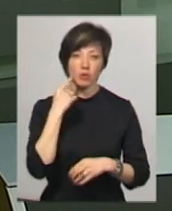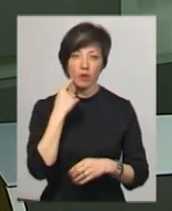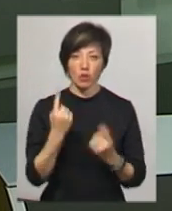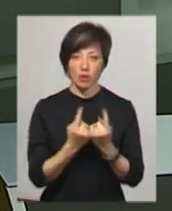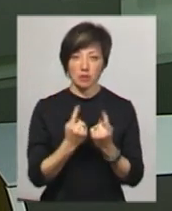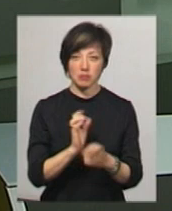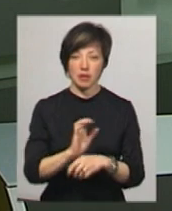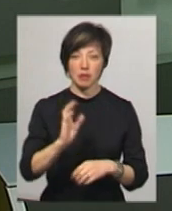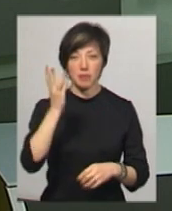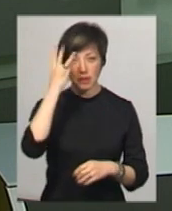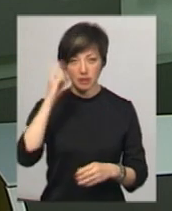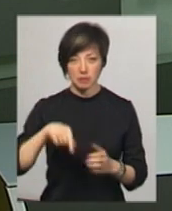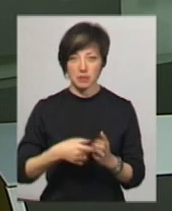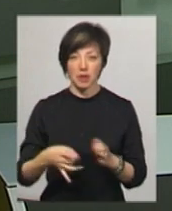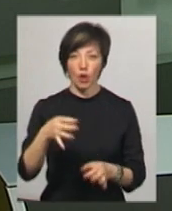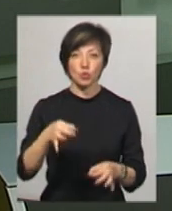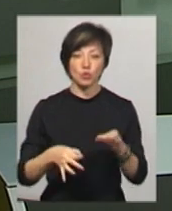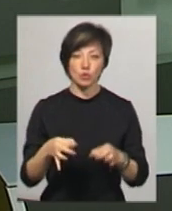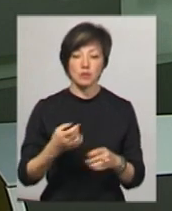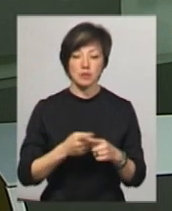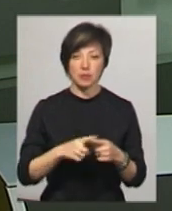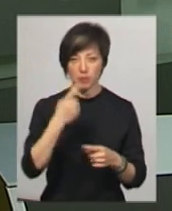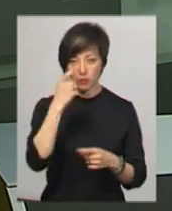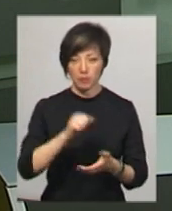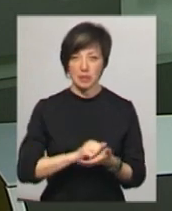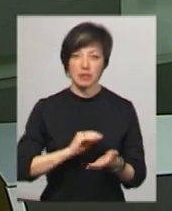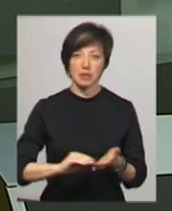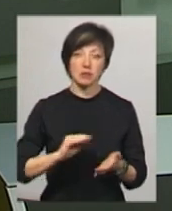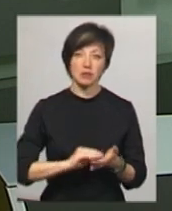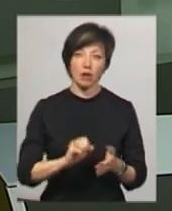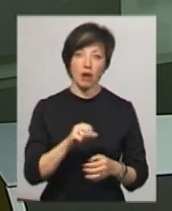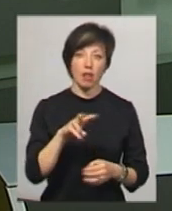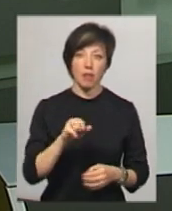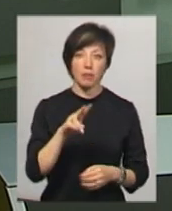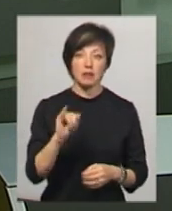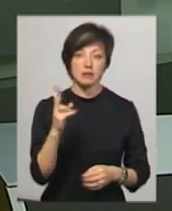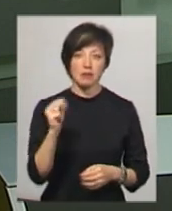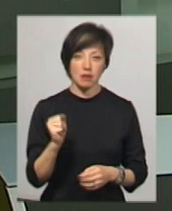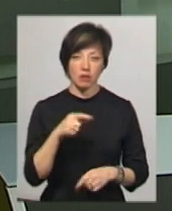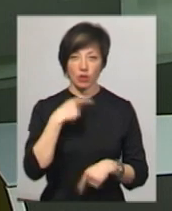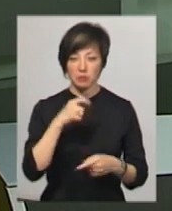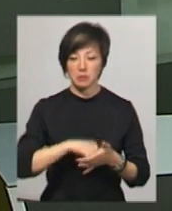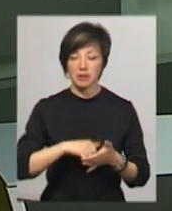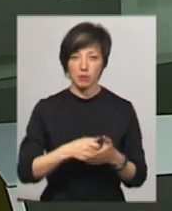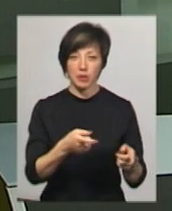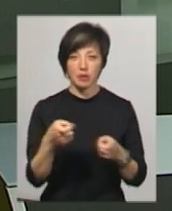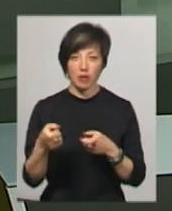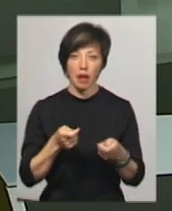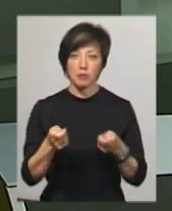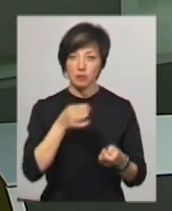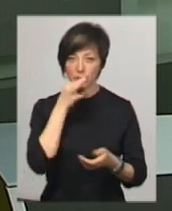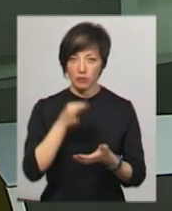надійшов до Хмельницького міськрайонного суду. Про це повідомила прес-секретар суду Алла Плінська. За її словами, підставою притягнення до